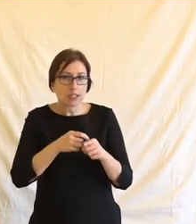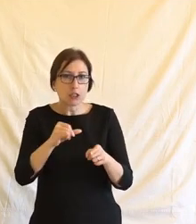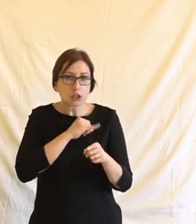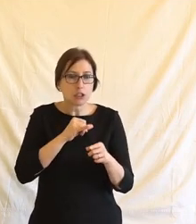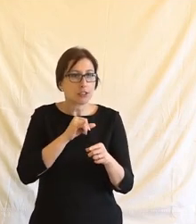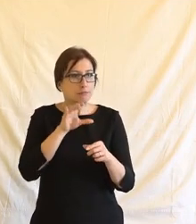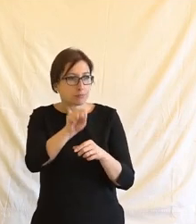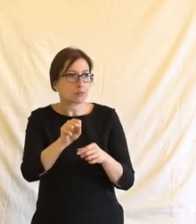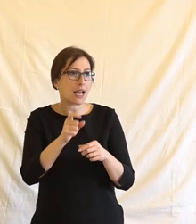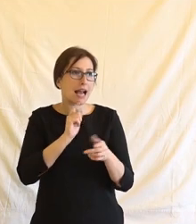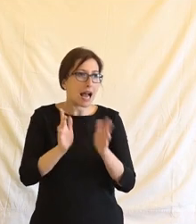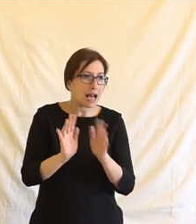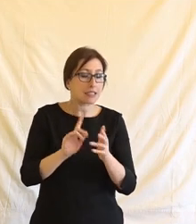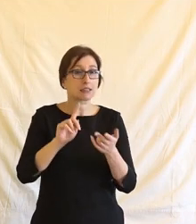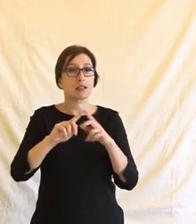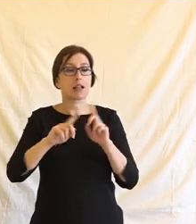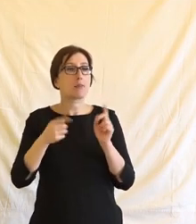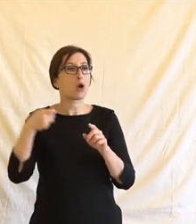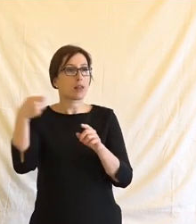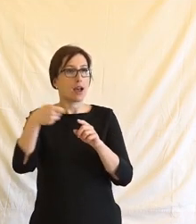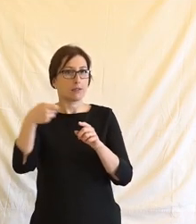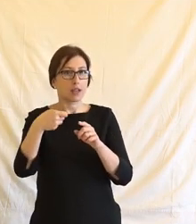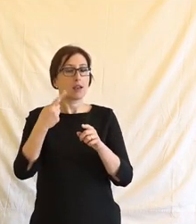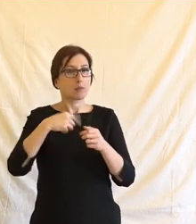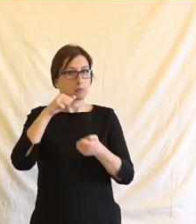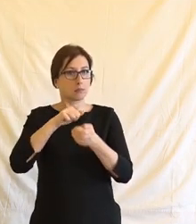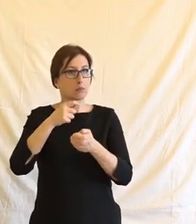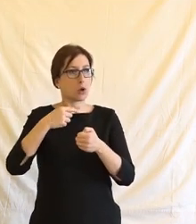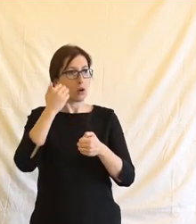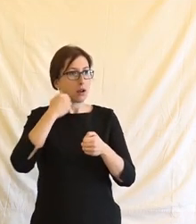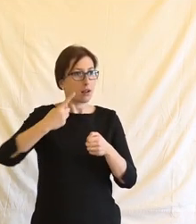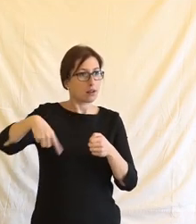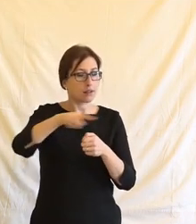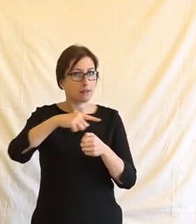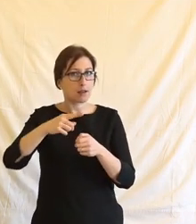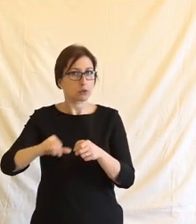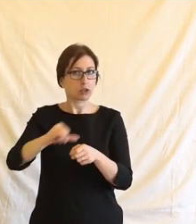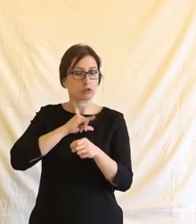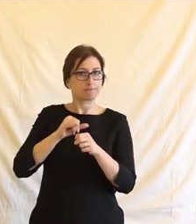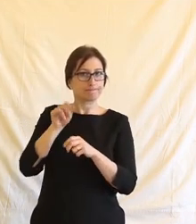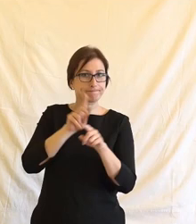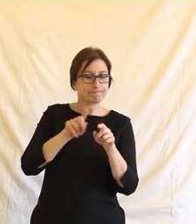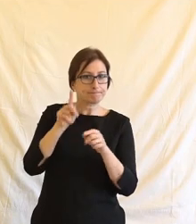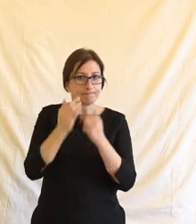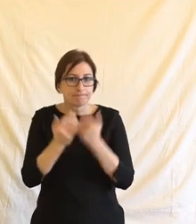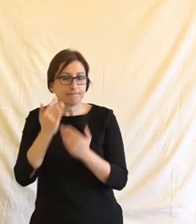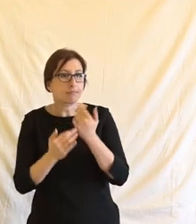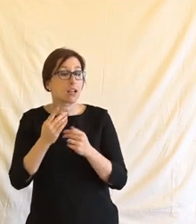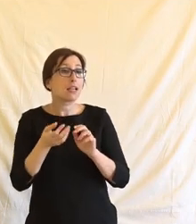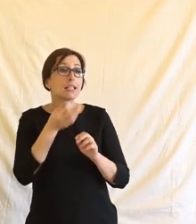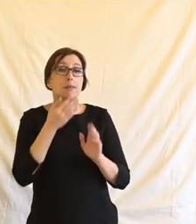dávek, práv, které vlastně stát musí garantovat všem občanům, ale i u soukromých společností, pokud třeba pojišťovna